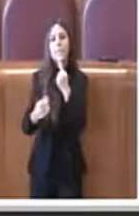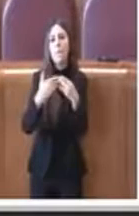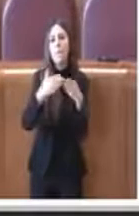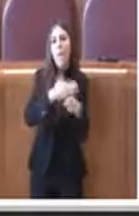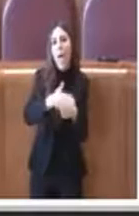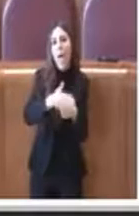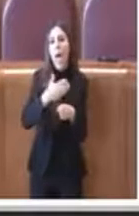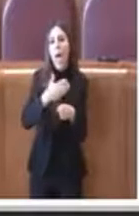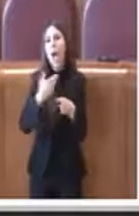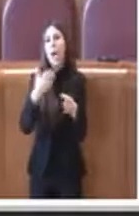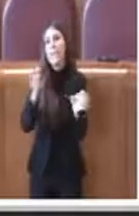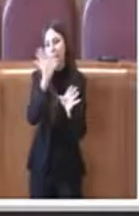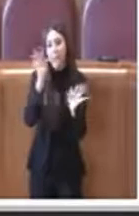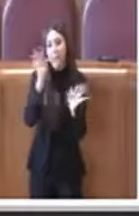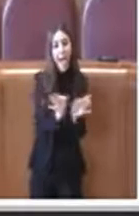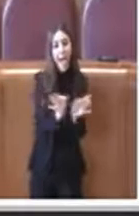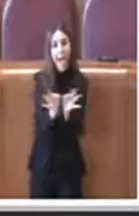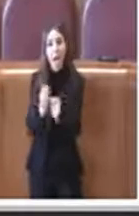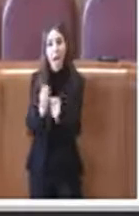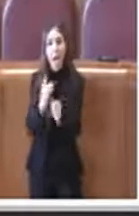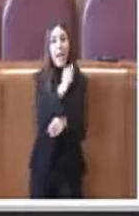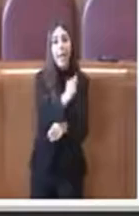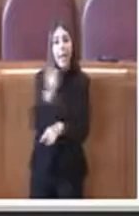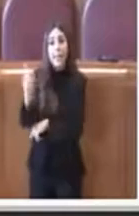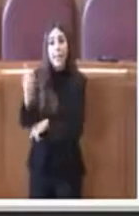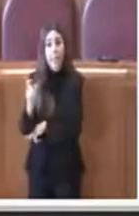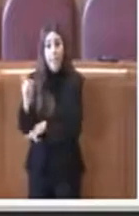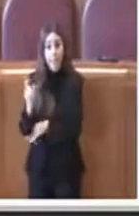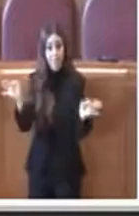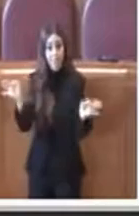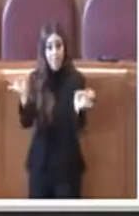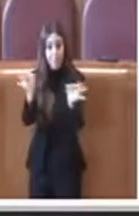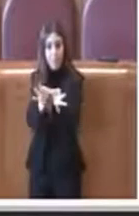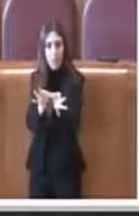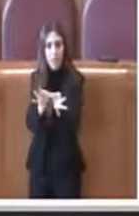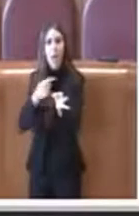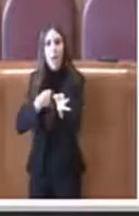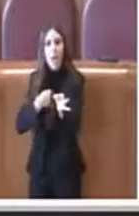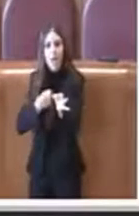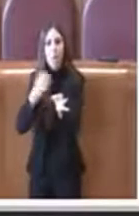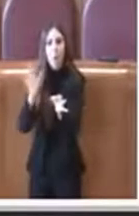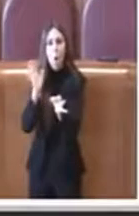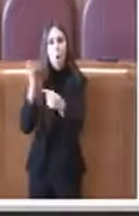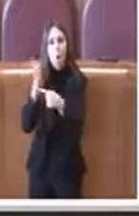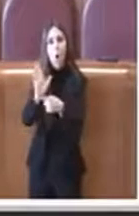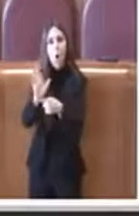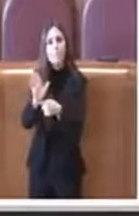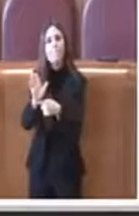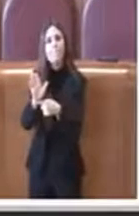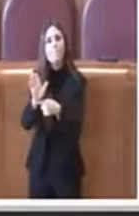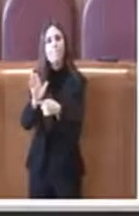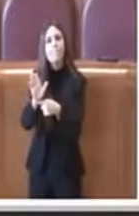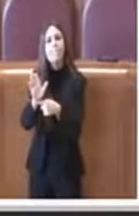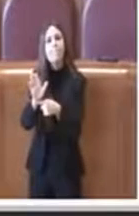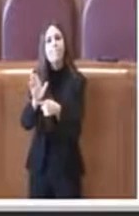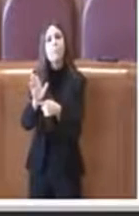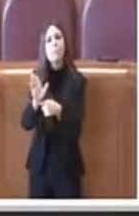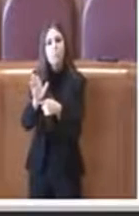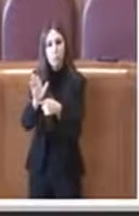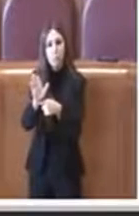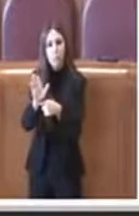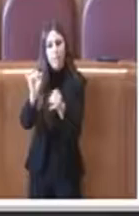la conciliazione delle partite di crediti debiti e fa un caso specifico si evidenzia in merito della fattispecie